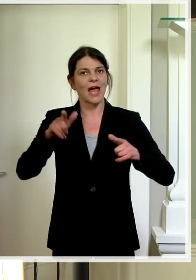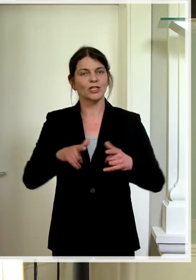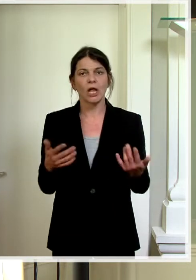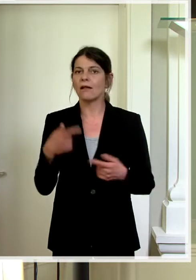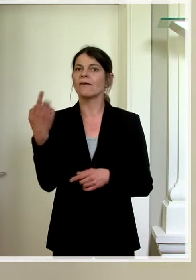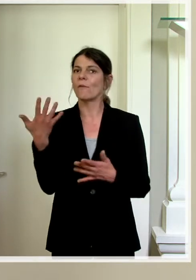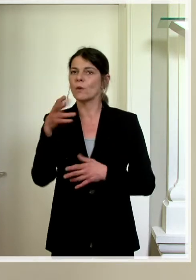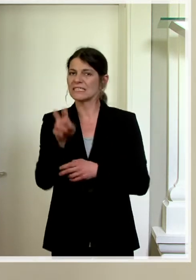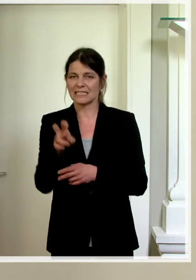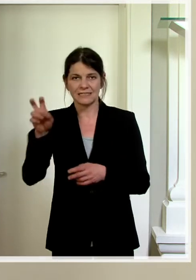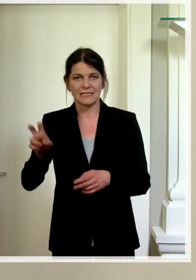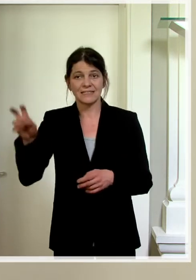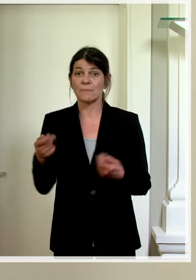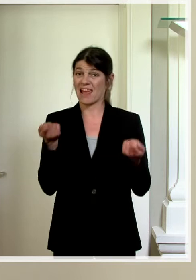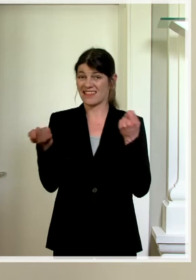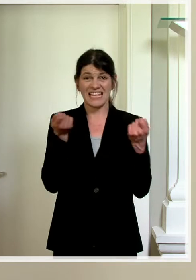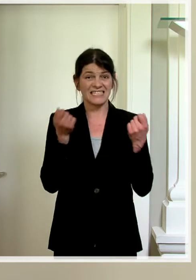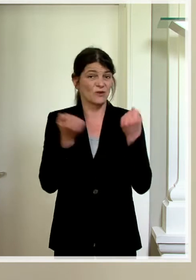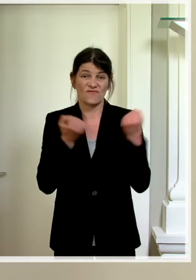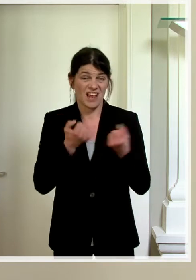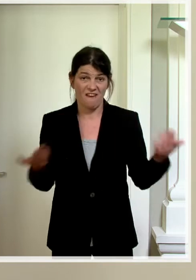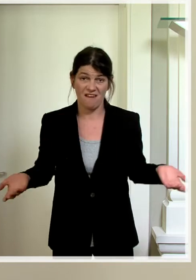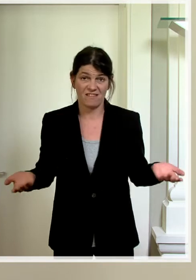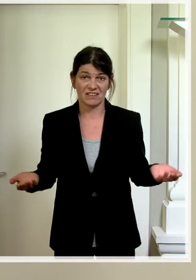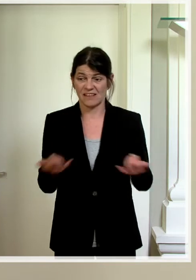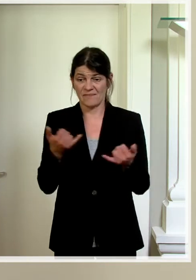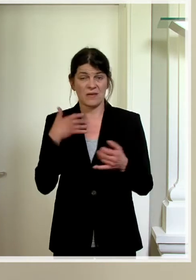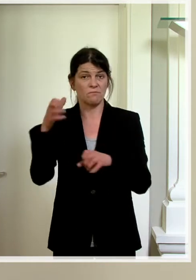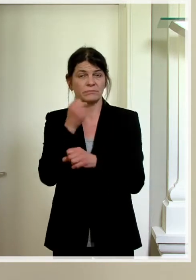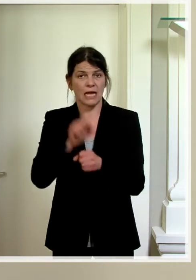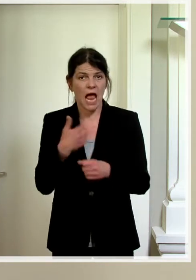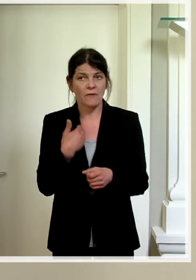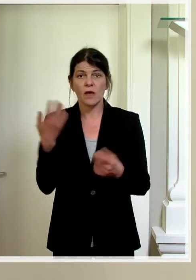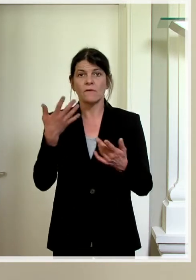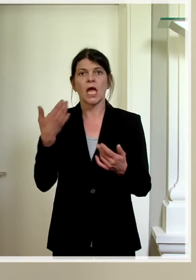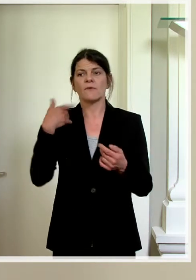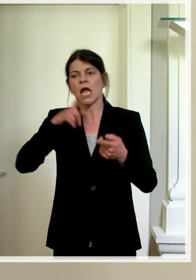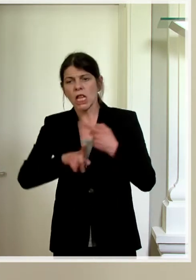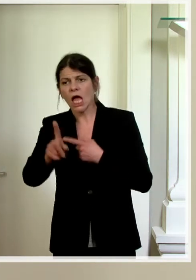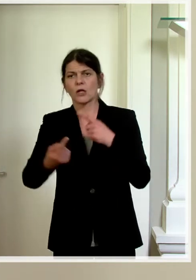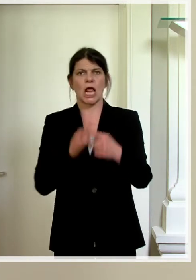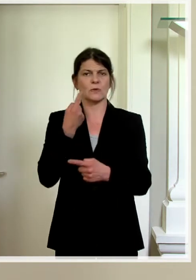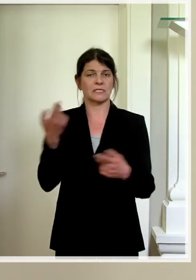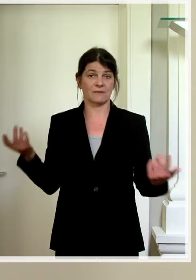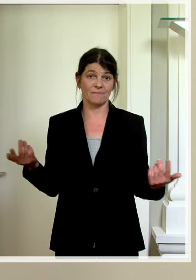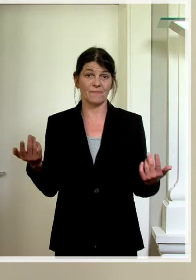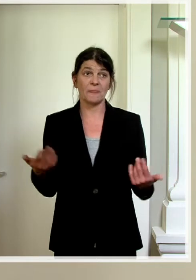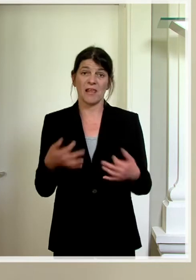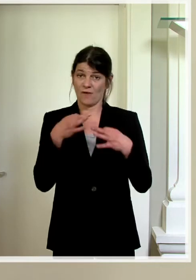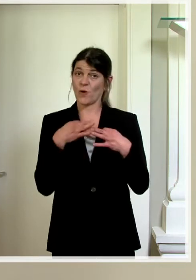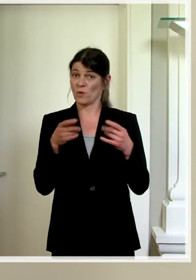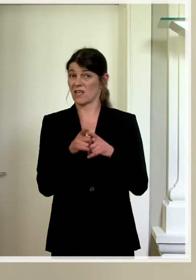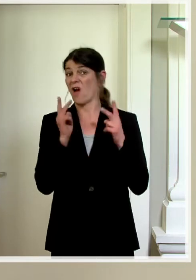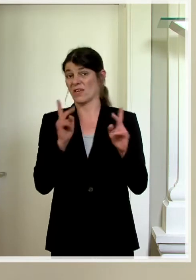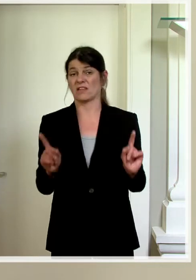wo sitzt. Bei der Diskothek ist das ein bisschen schwieriger nachvollziehbar, wer da wirklich rein und raus geht. Und das ist für uns natürlich schon auch